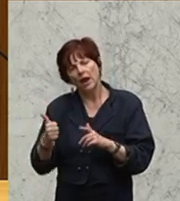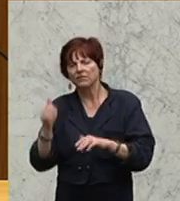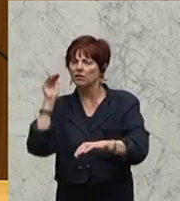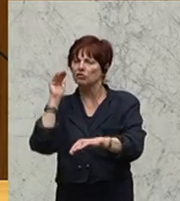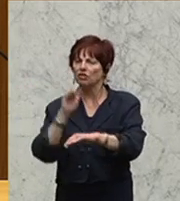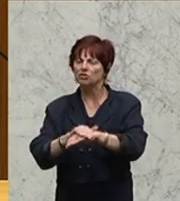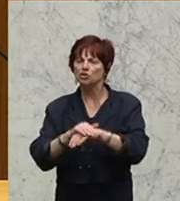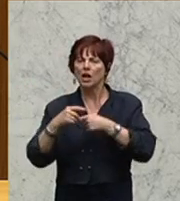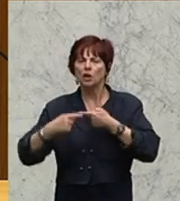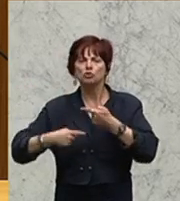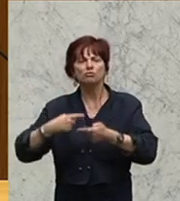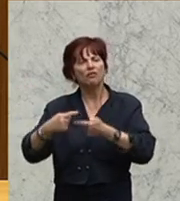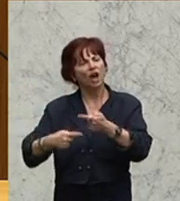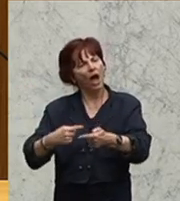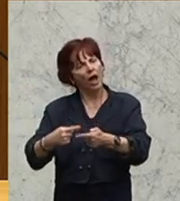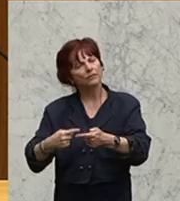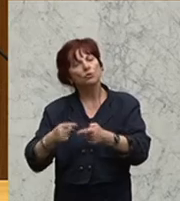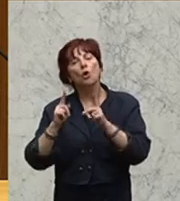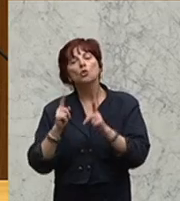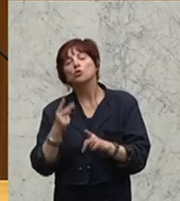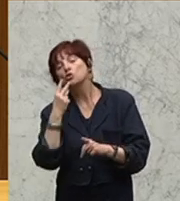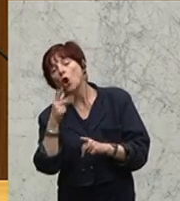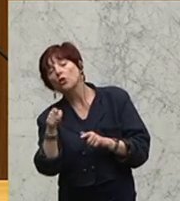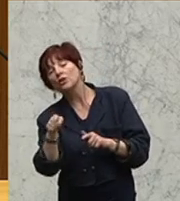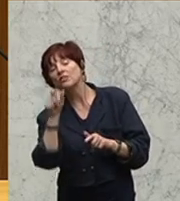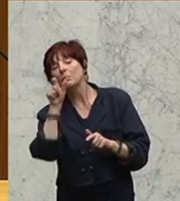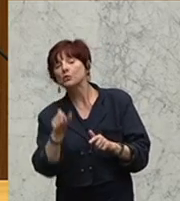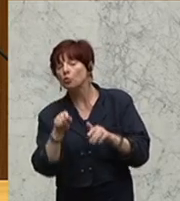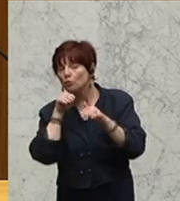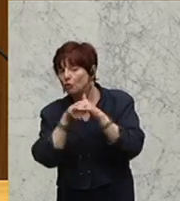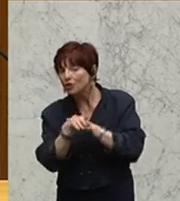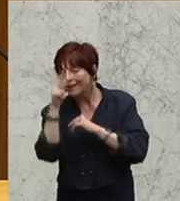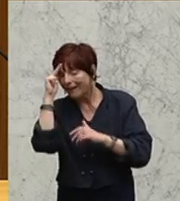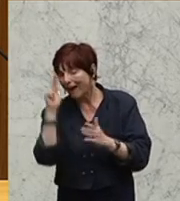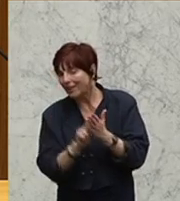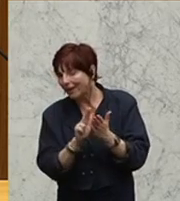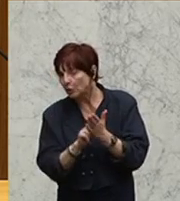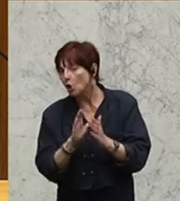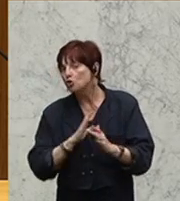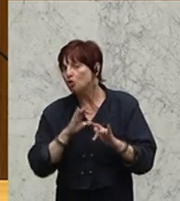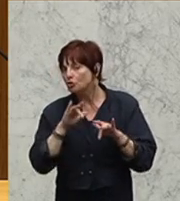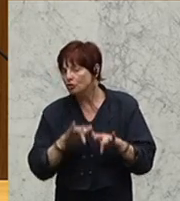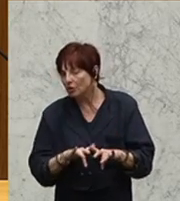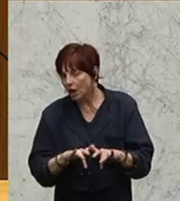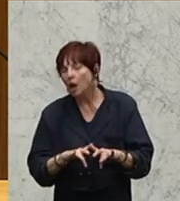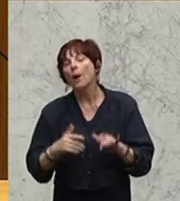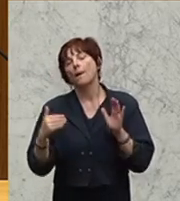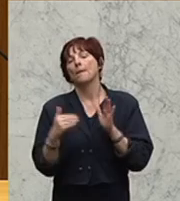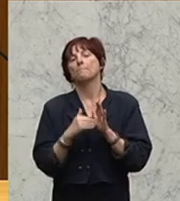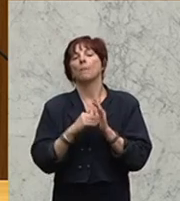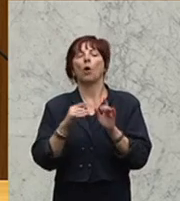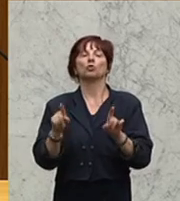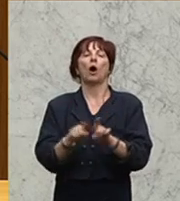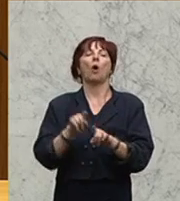Flüchtling anerkannt zu werden, dann bedarf es hier natürlich auch einer europäischen